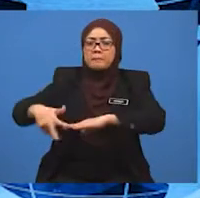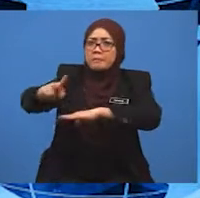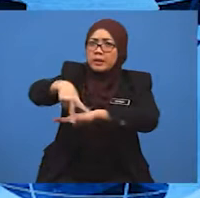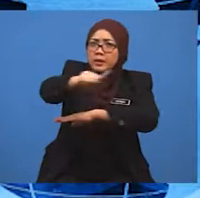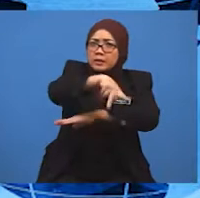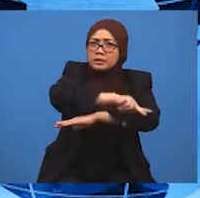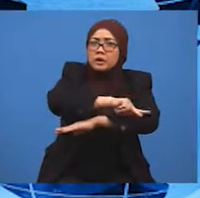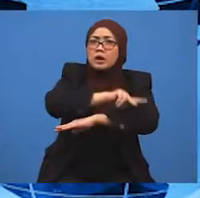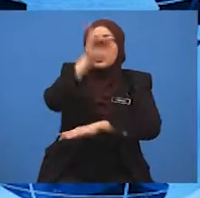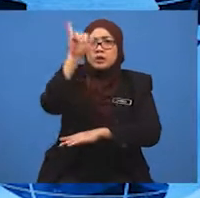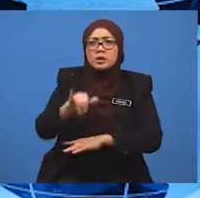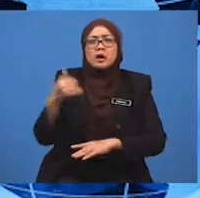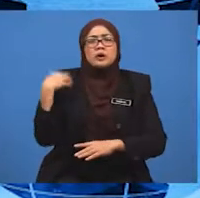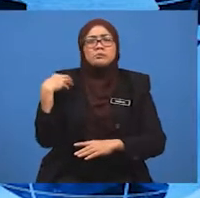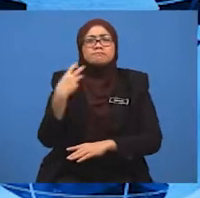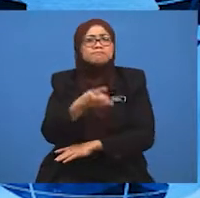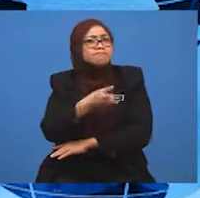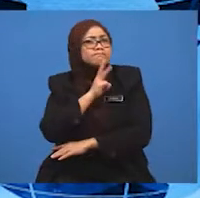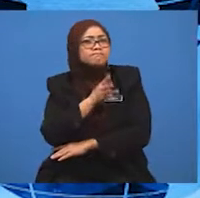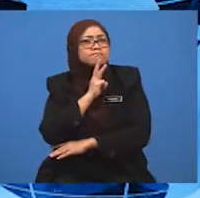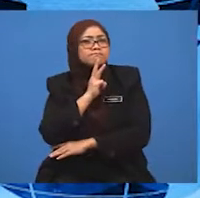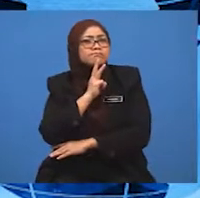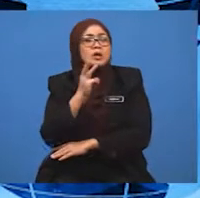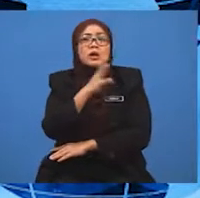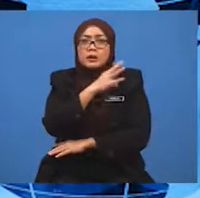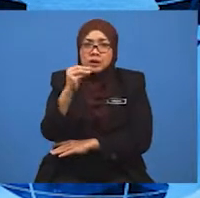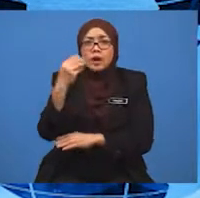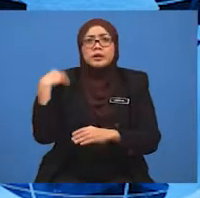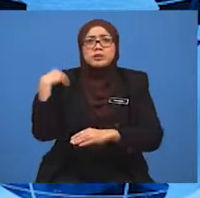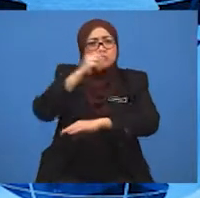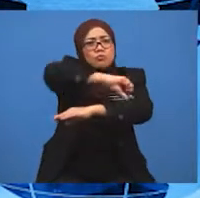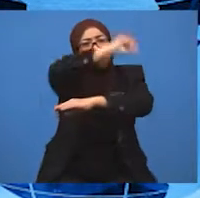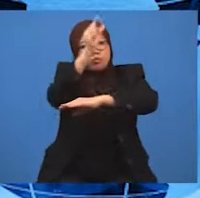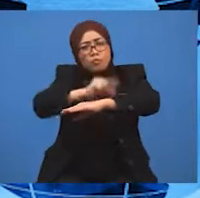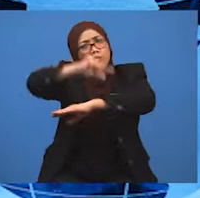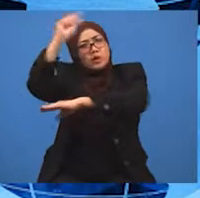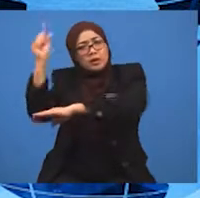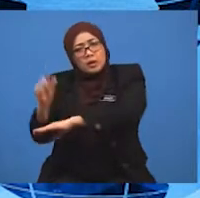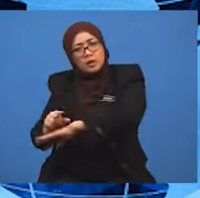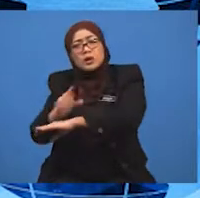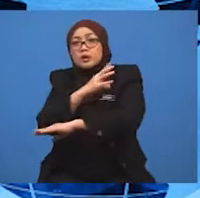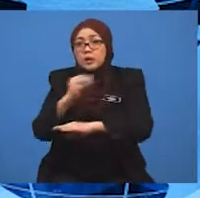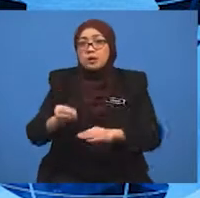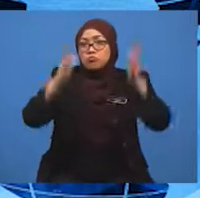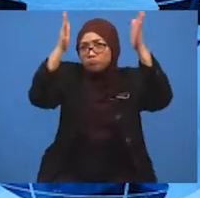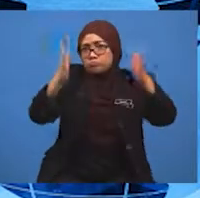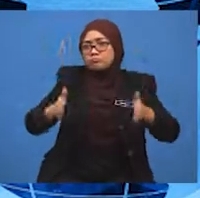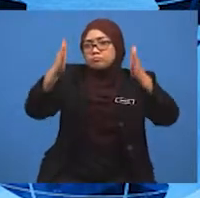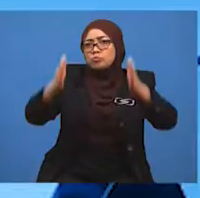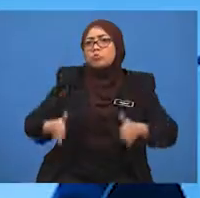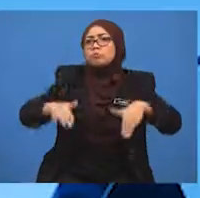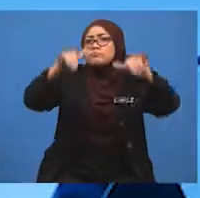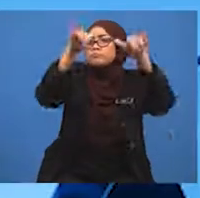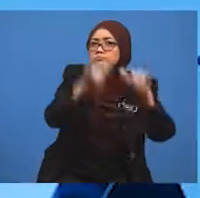kawasan pedalaman yang bergunung ganang dan kebanyakannya penduduk tertumpu di sepanjang sungai.